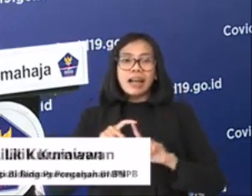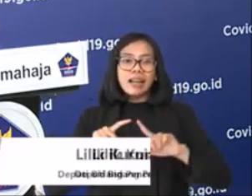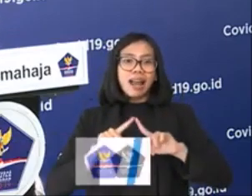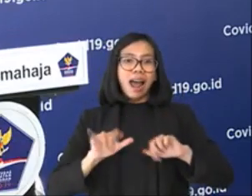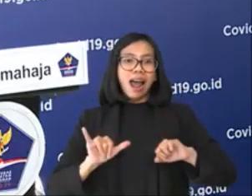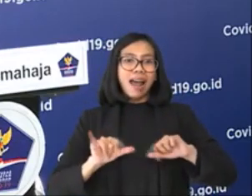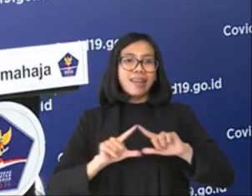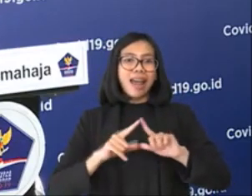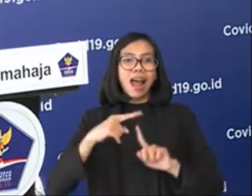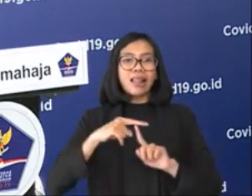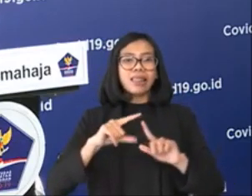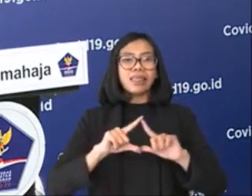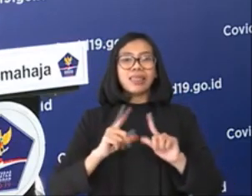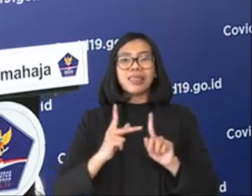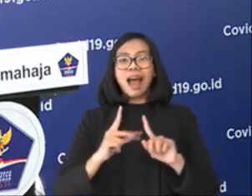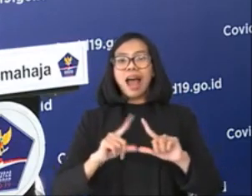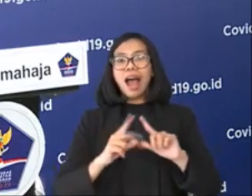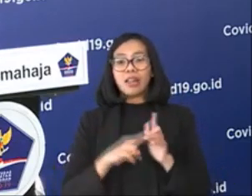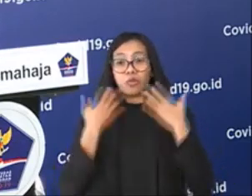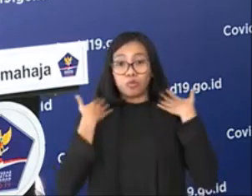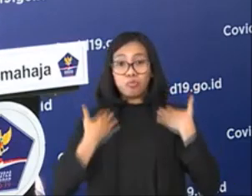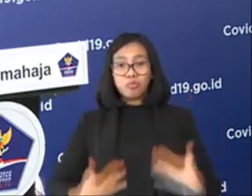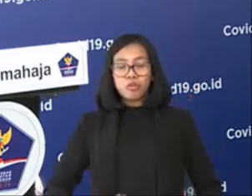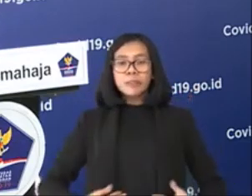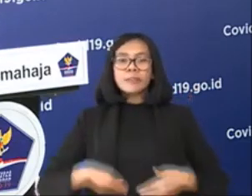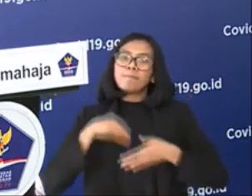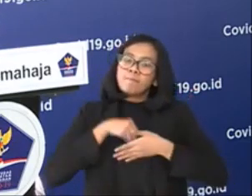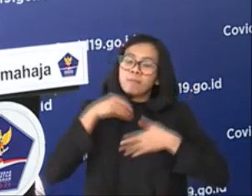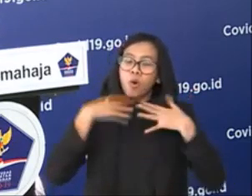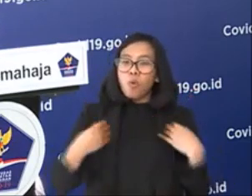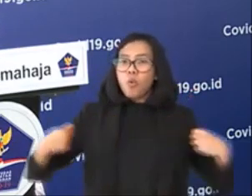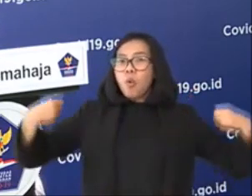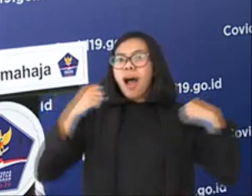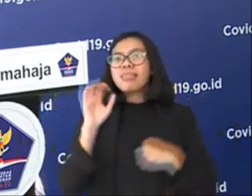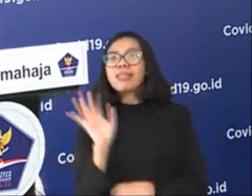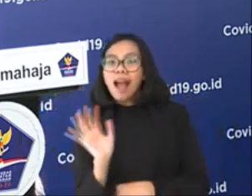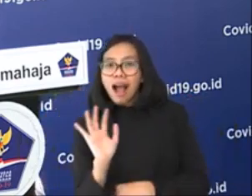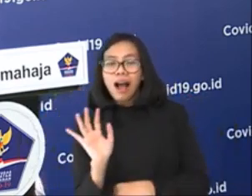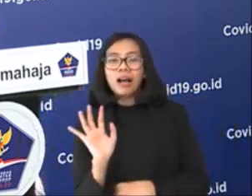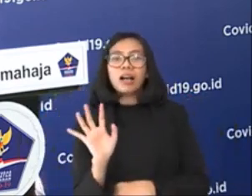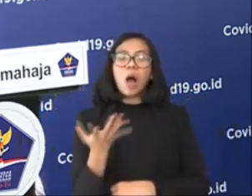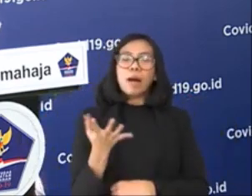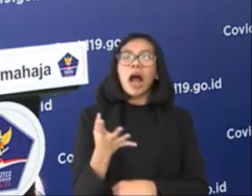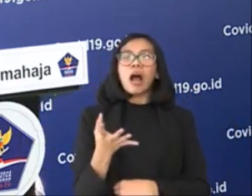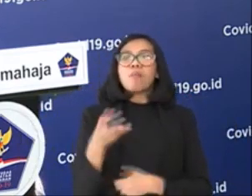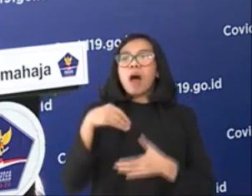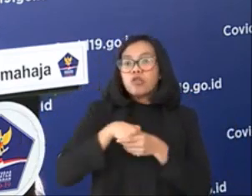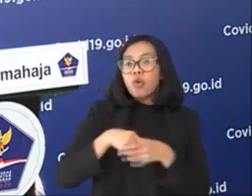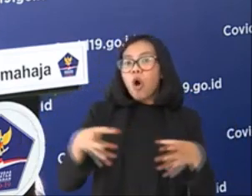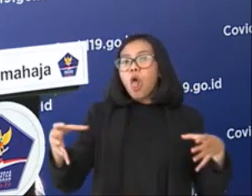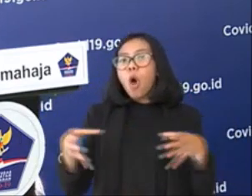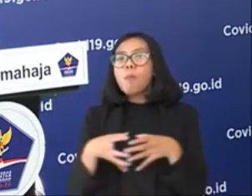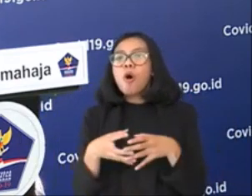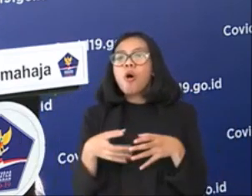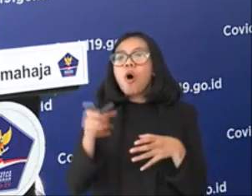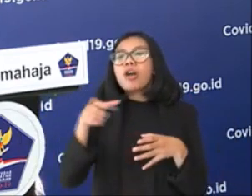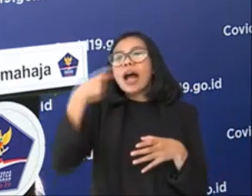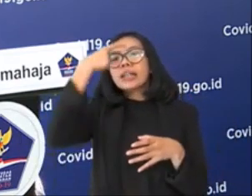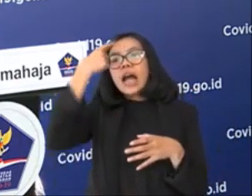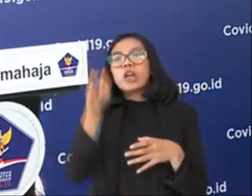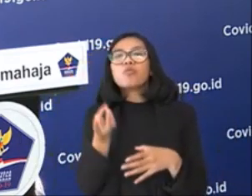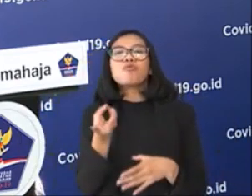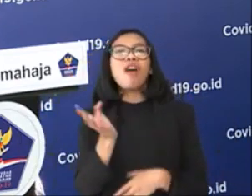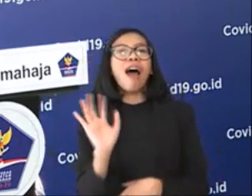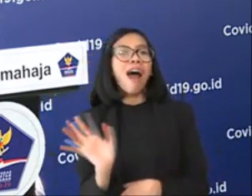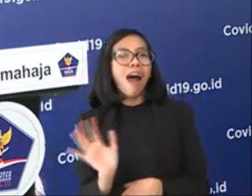Ini termasuk apakah kita masuk dalam bagian kelompok rentan atau tidak. Apakah kita